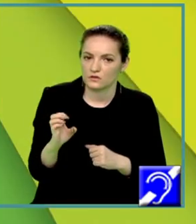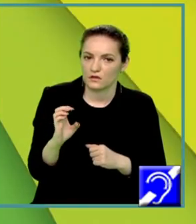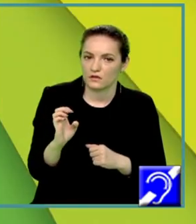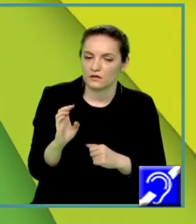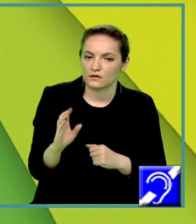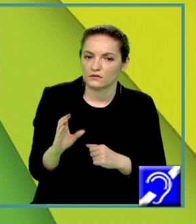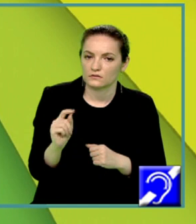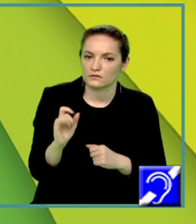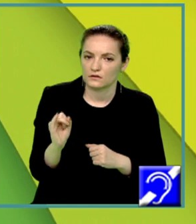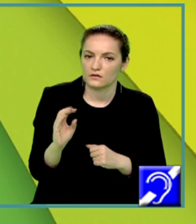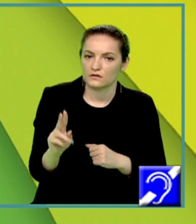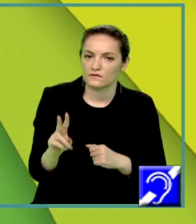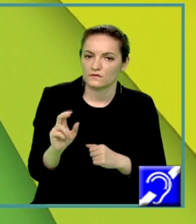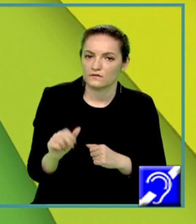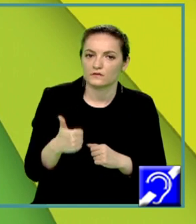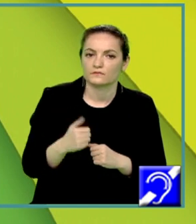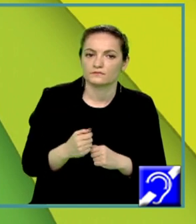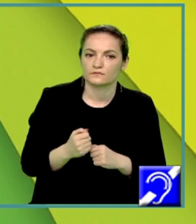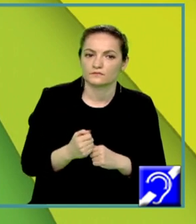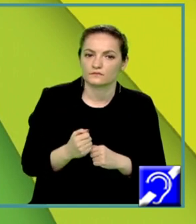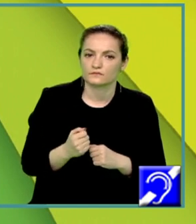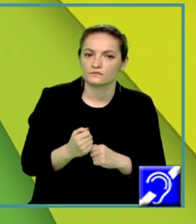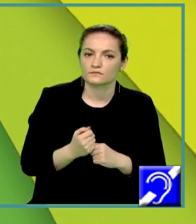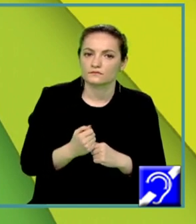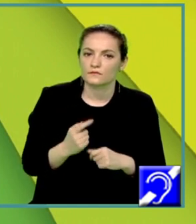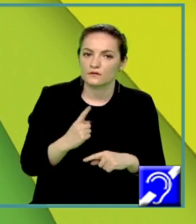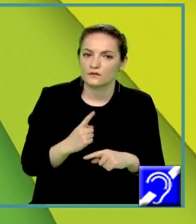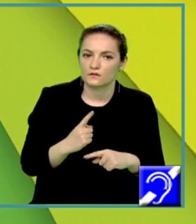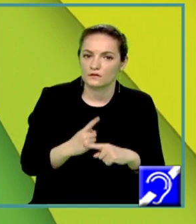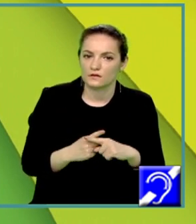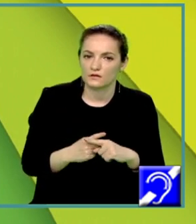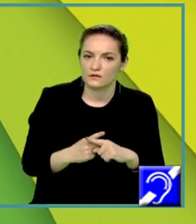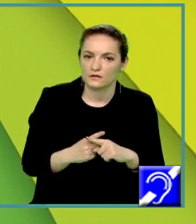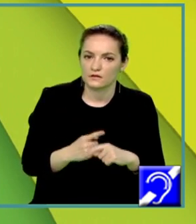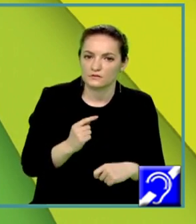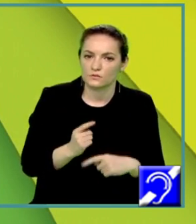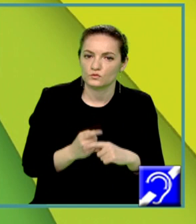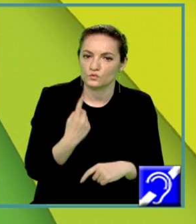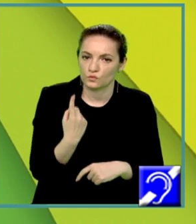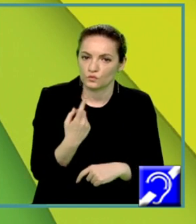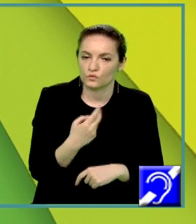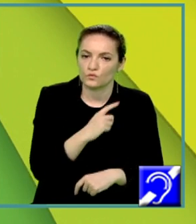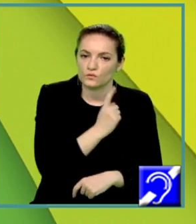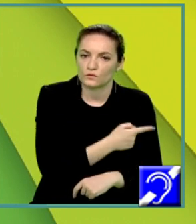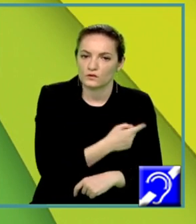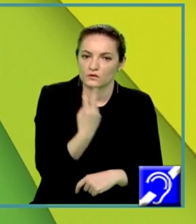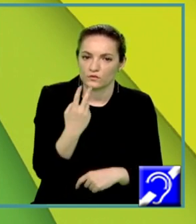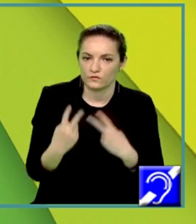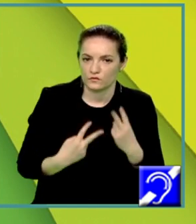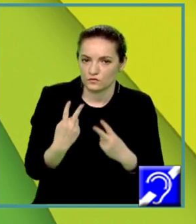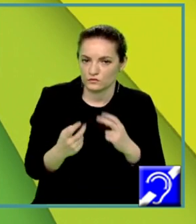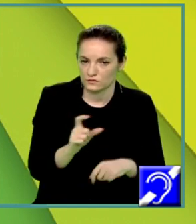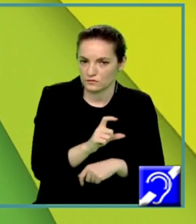la a doua minus 2 este egal cu x plus 1 totul la a doua. Utilizăm formula